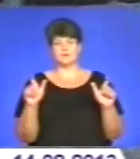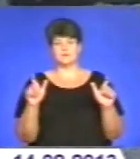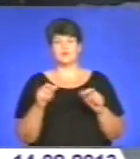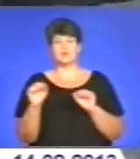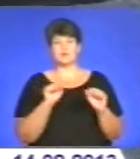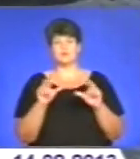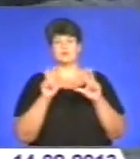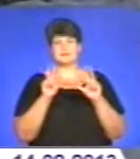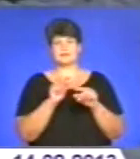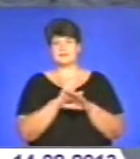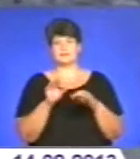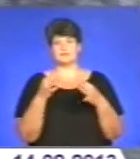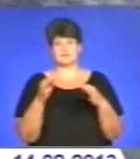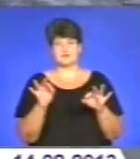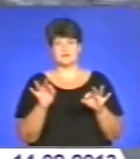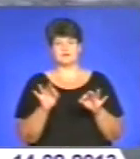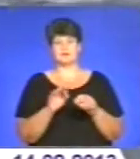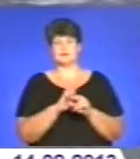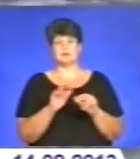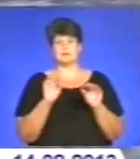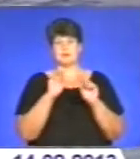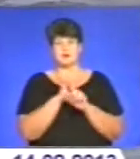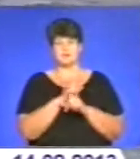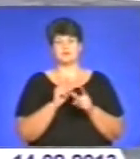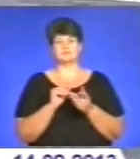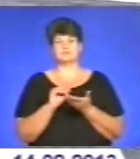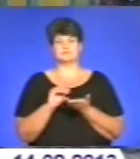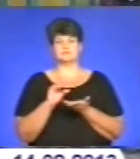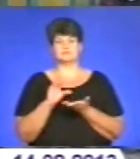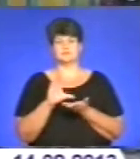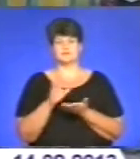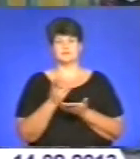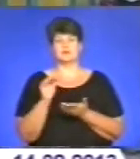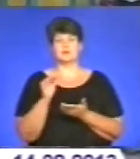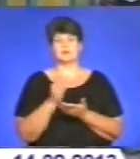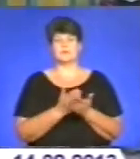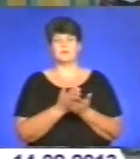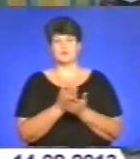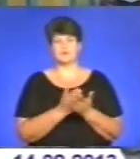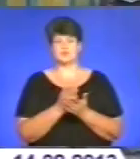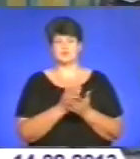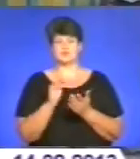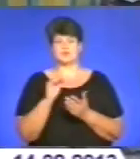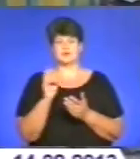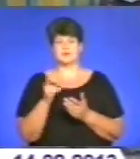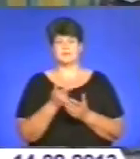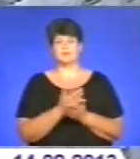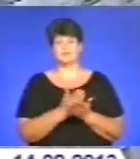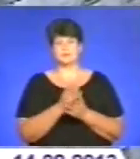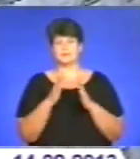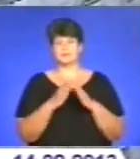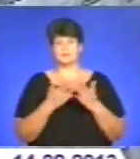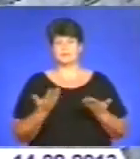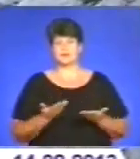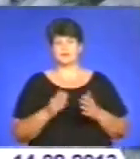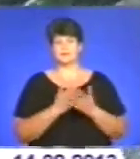допустити необґрунтованого підвищення тарифів на комунальні послуги. В кожному регіоні України працює урядова комісія, яка перевіряє